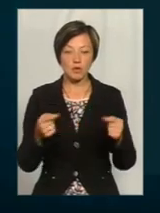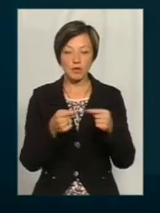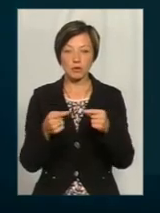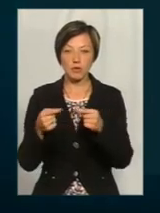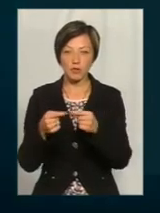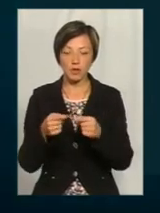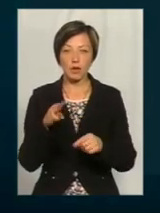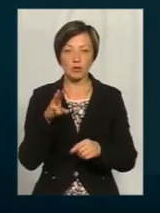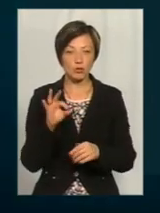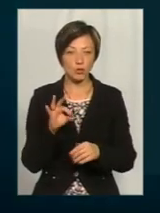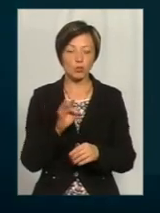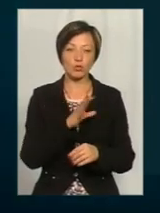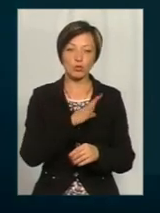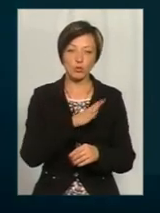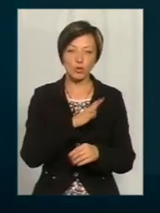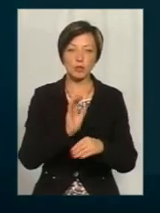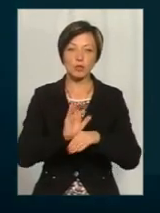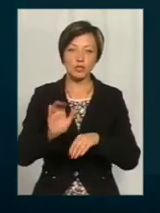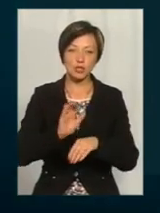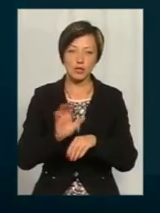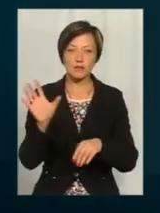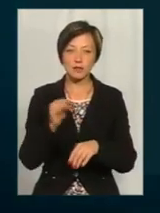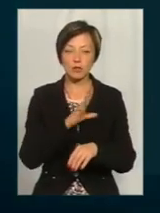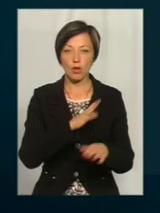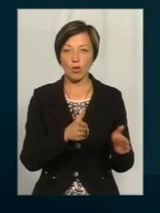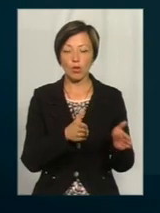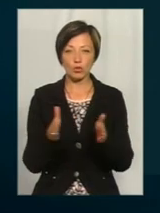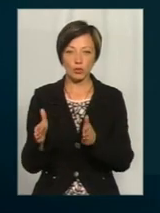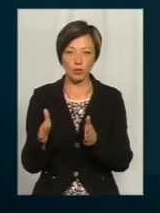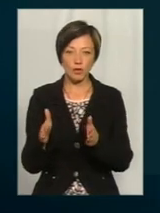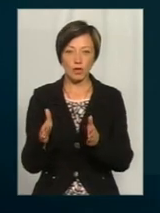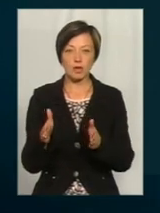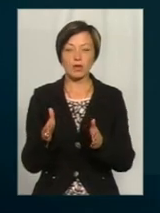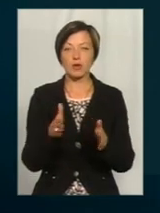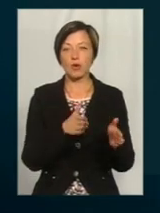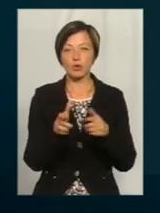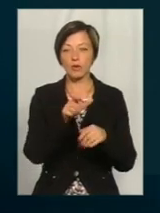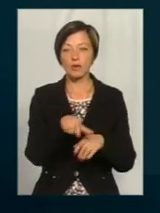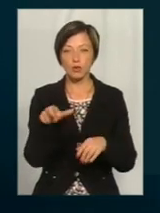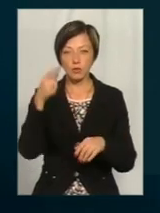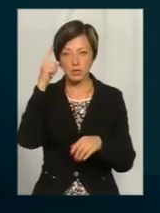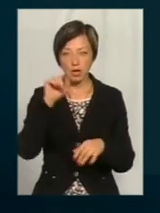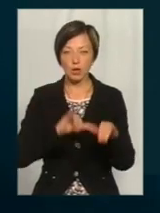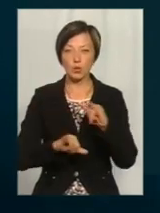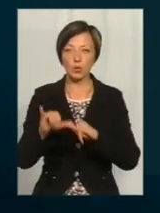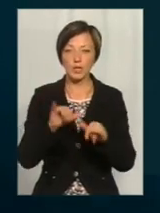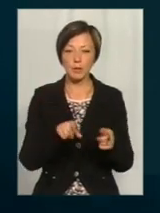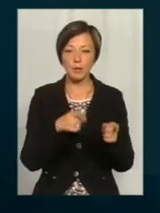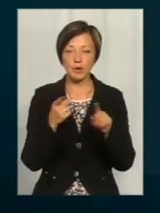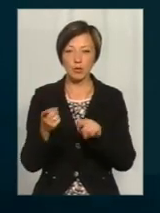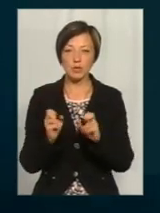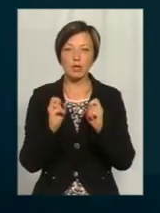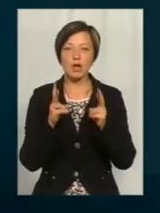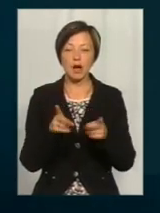то були постачальники, всі були готові. Були готові люди, вони знали, куди їм переходити,